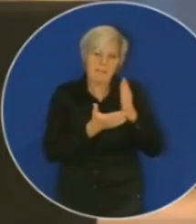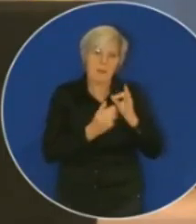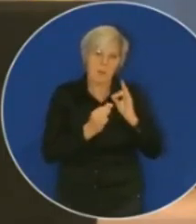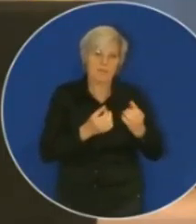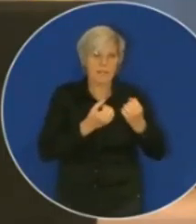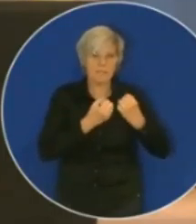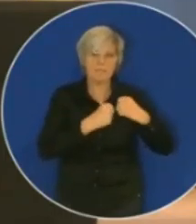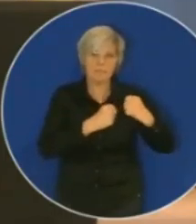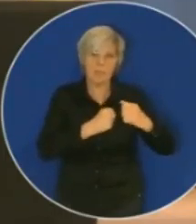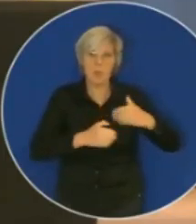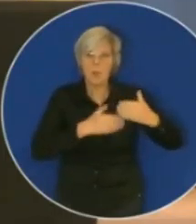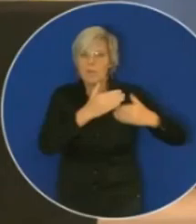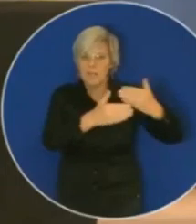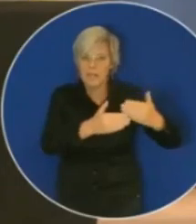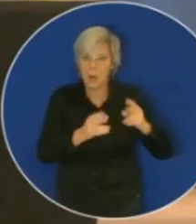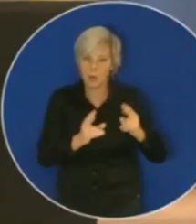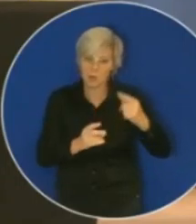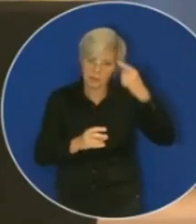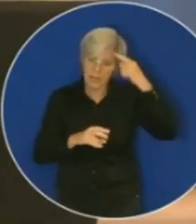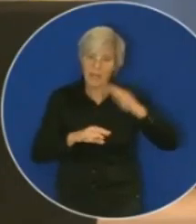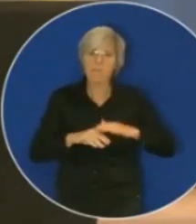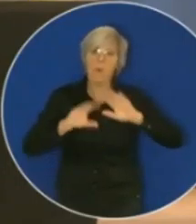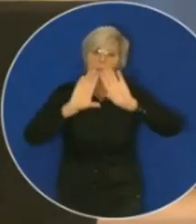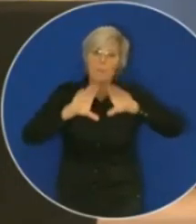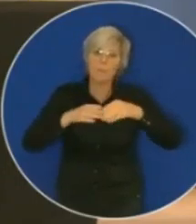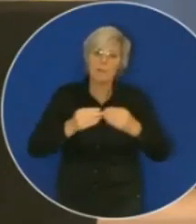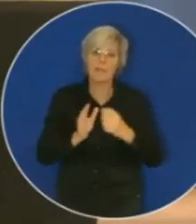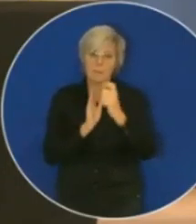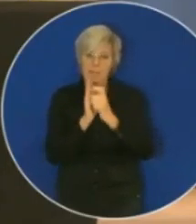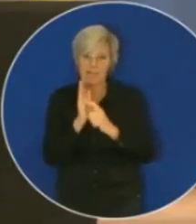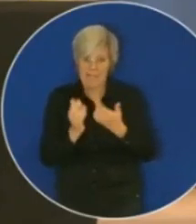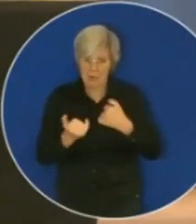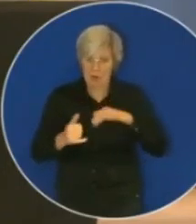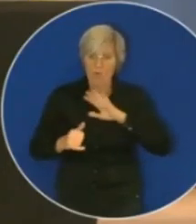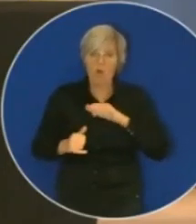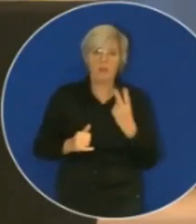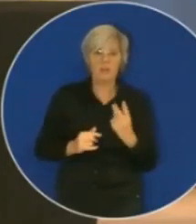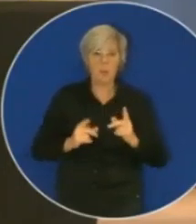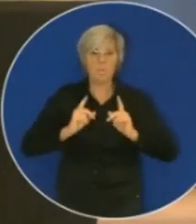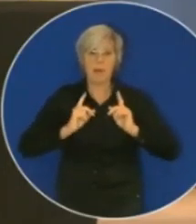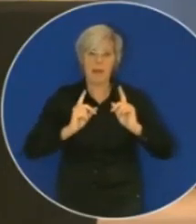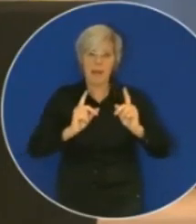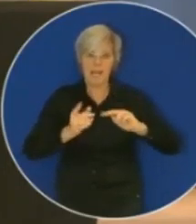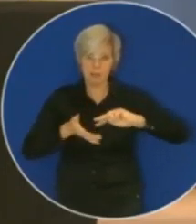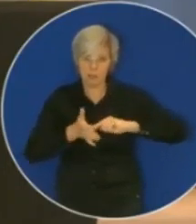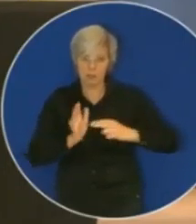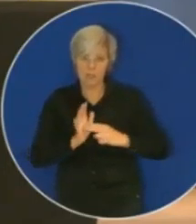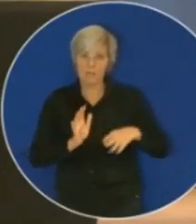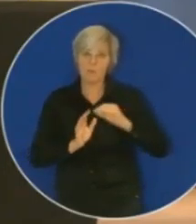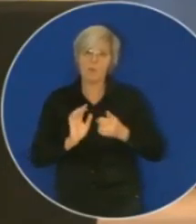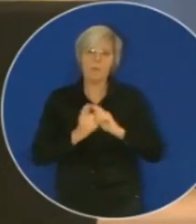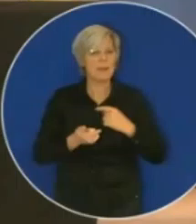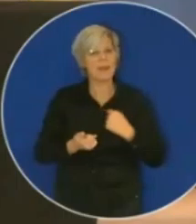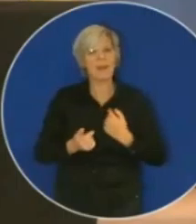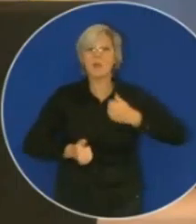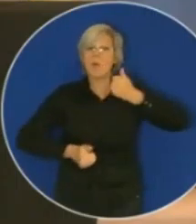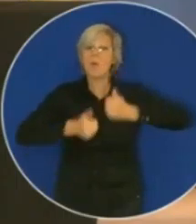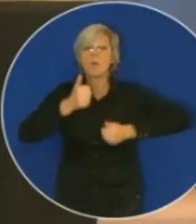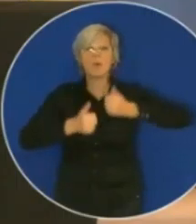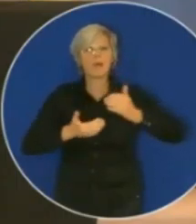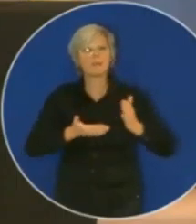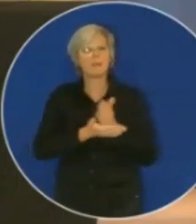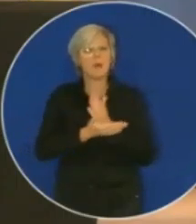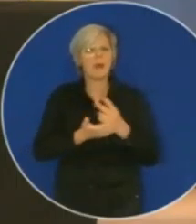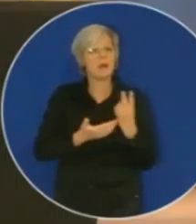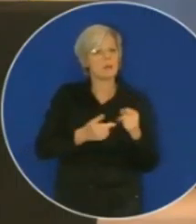Vi behöver också tänka på budgeteringsprinciper, för idag har vi faktiskt två parallella system. Och då blir det en konkurrens mellan dessa två